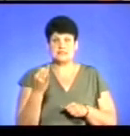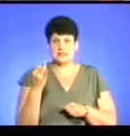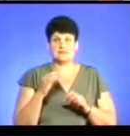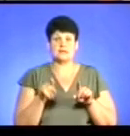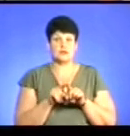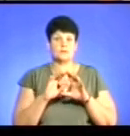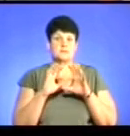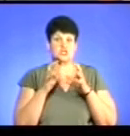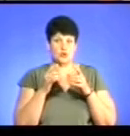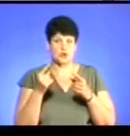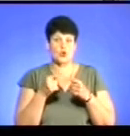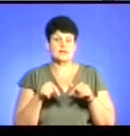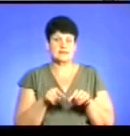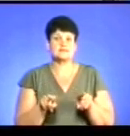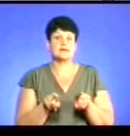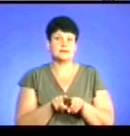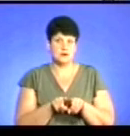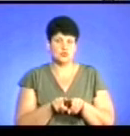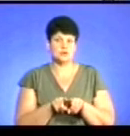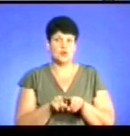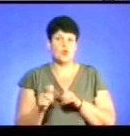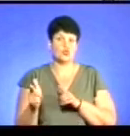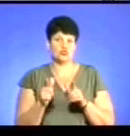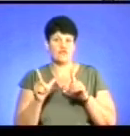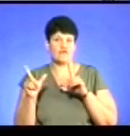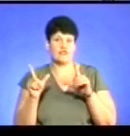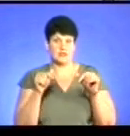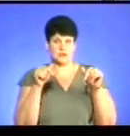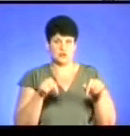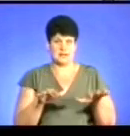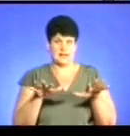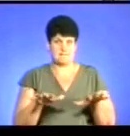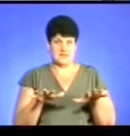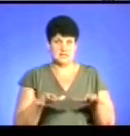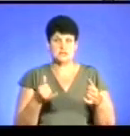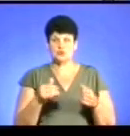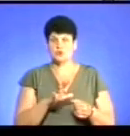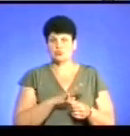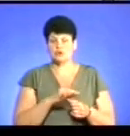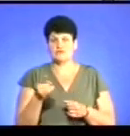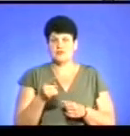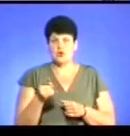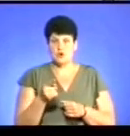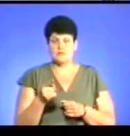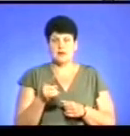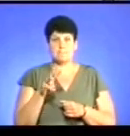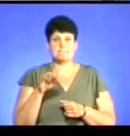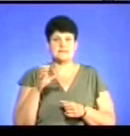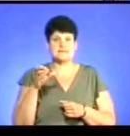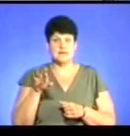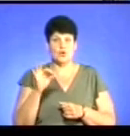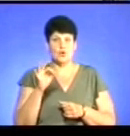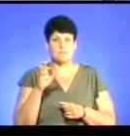міжнародні організації, які також готові виїхати сюди на місце. Сьогодні була в Тернополі, наприклад, місія ОБСЄ,